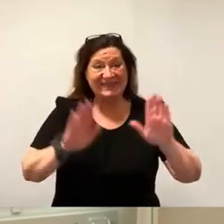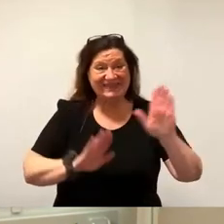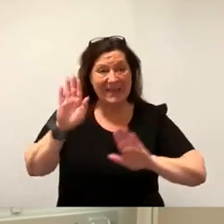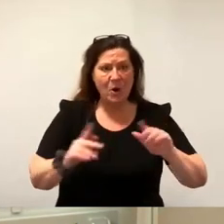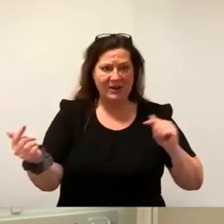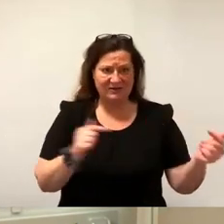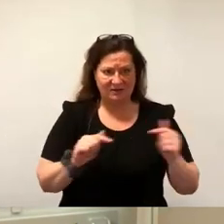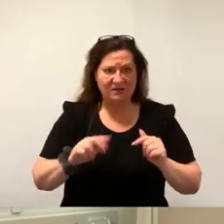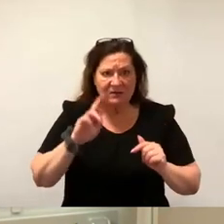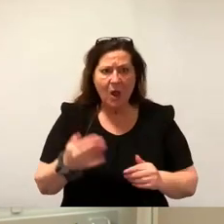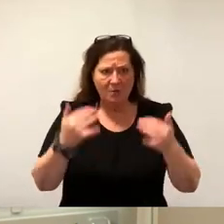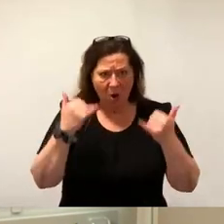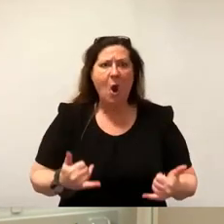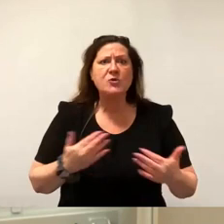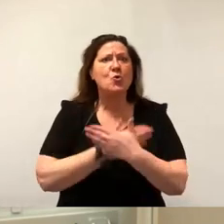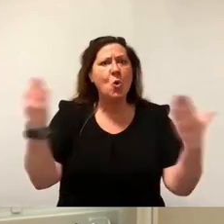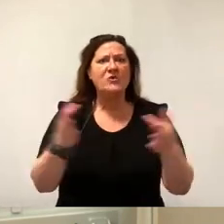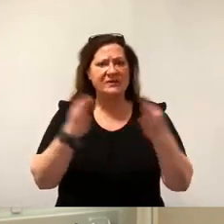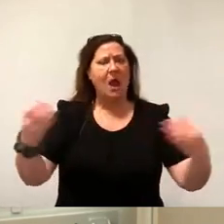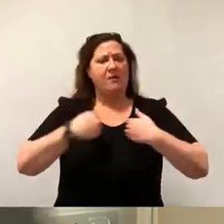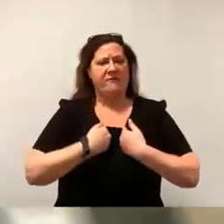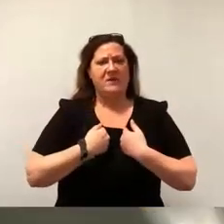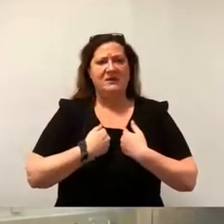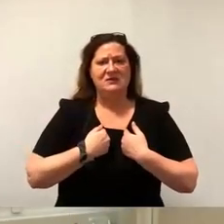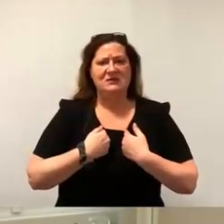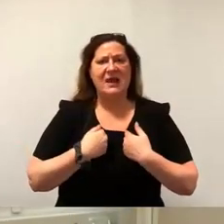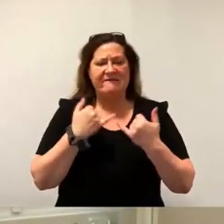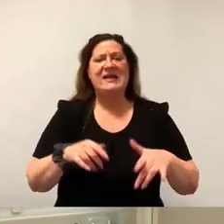ein großer Tag für mich, weil ich ihn hier führen kann. Vielen Dank.